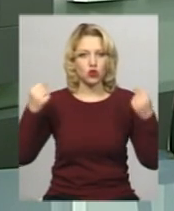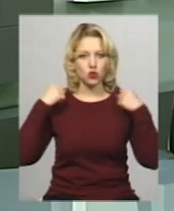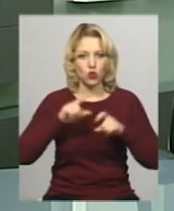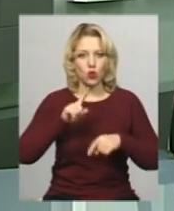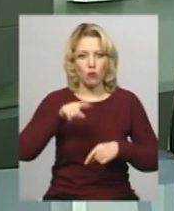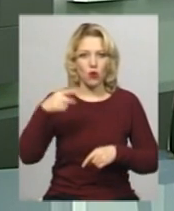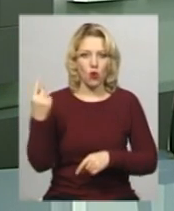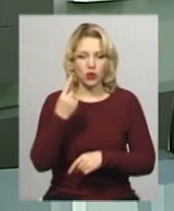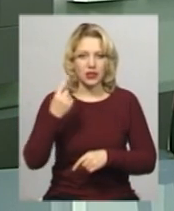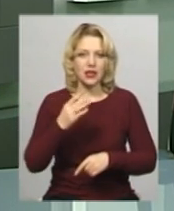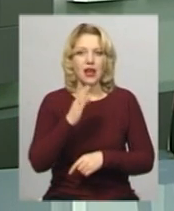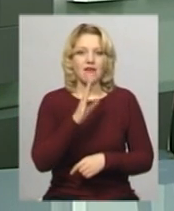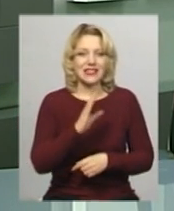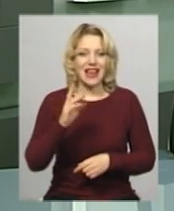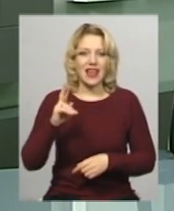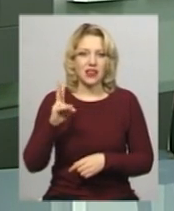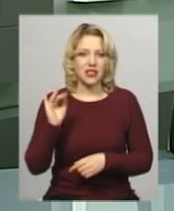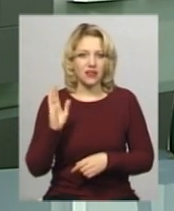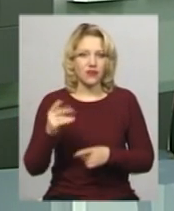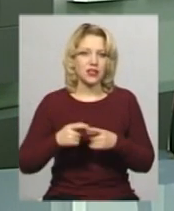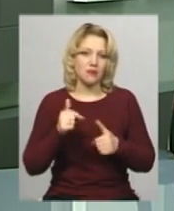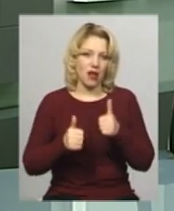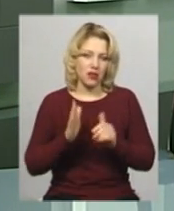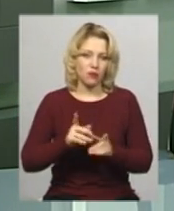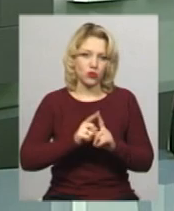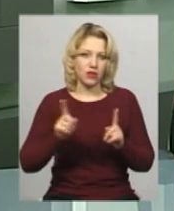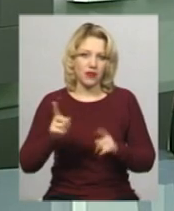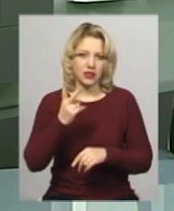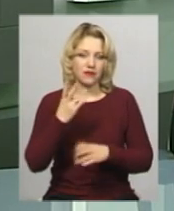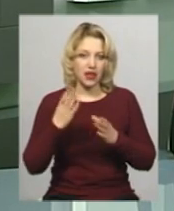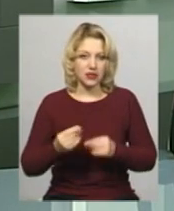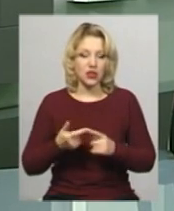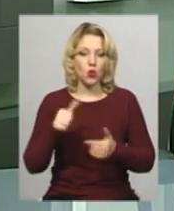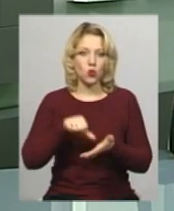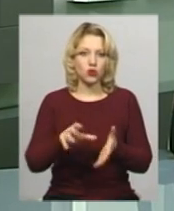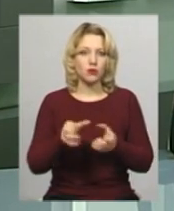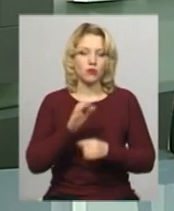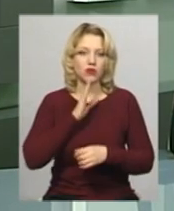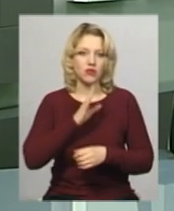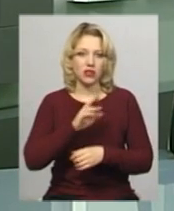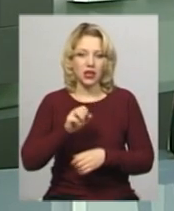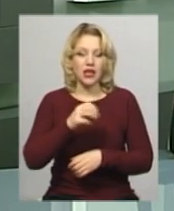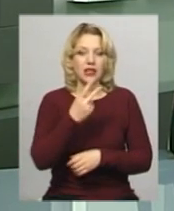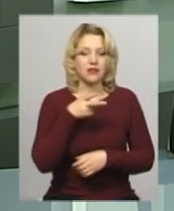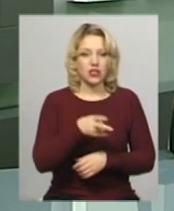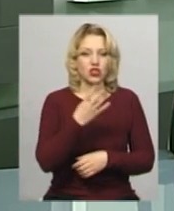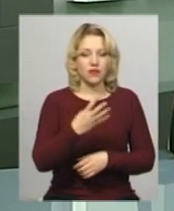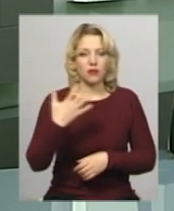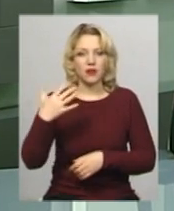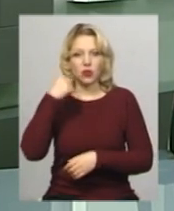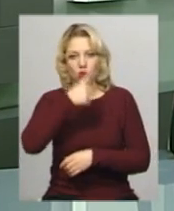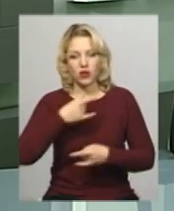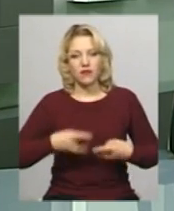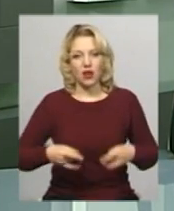номер один Василь Янків. За його словами, змагання триватимуть два дні. Участь приймають дівчата 2004-2005 років